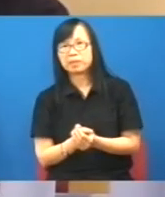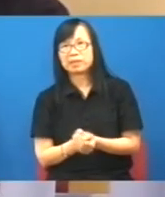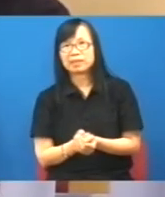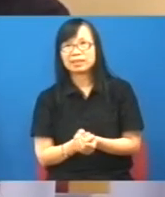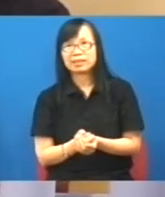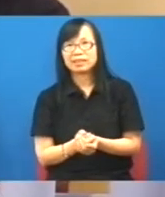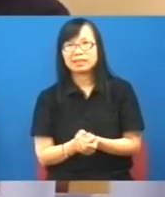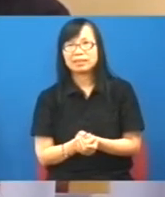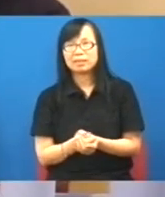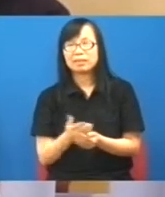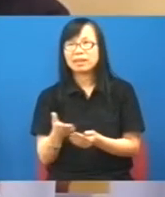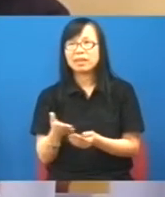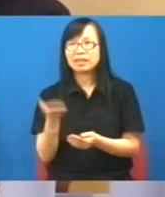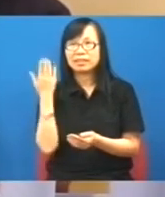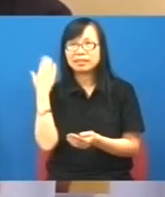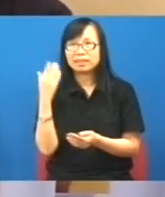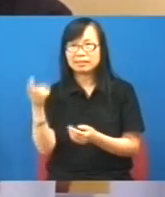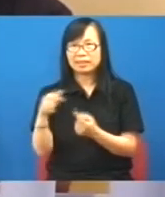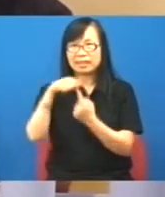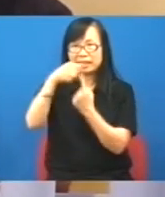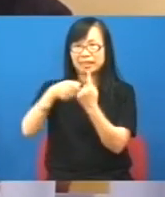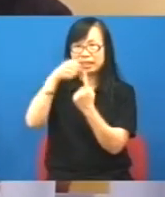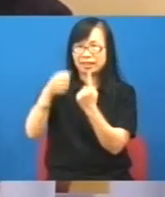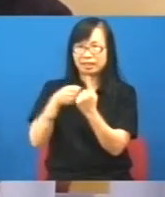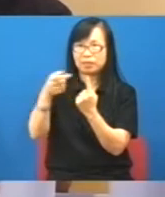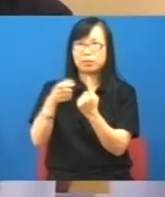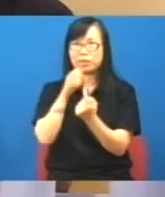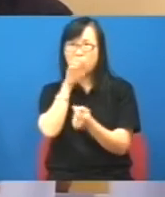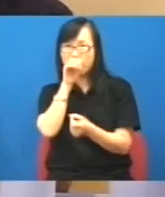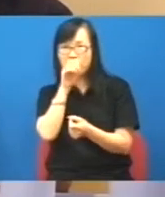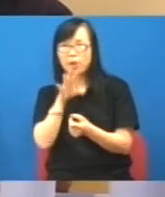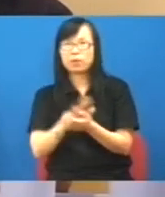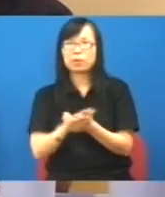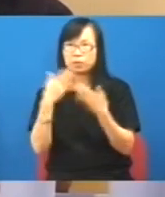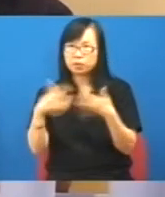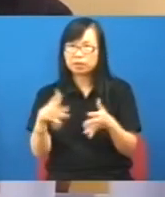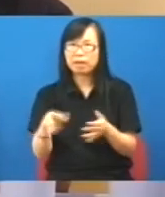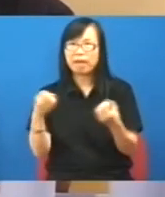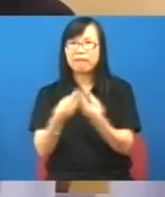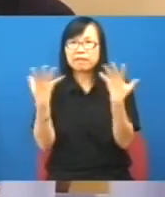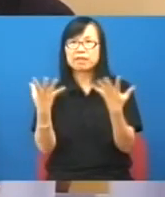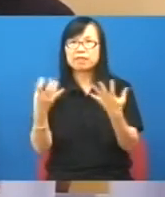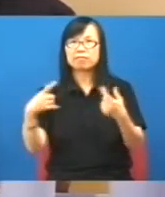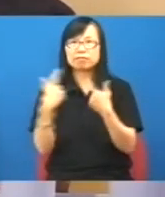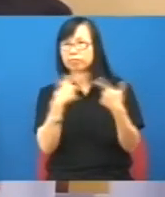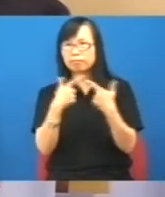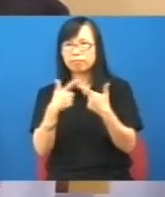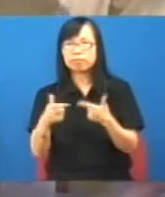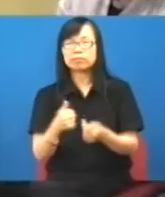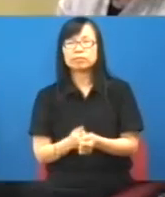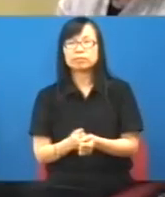大家知不知道曾經在這條蕉大家在說話說完之後發生了一場偶鬥的一條蕉